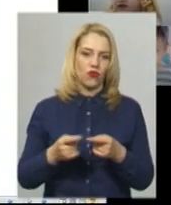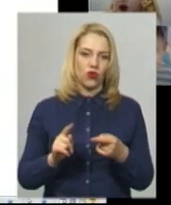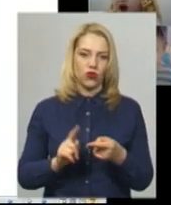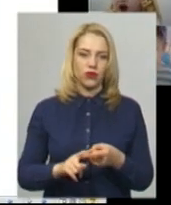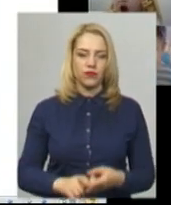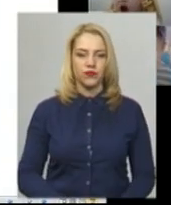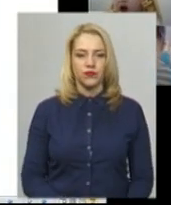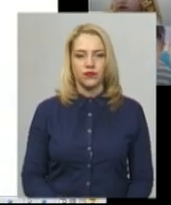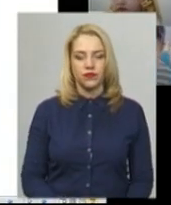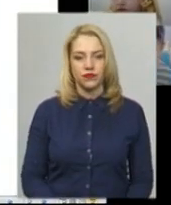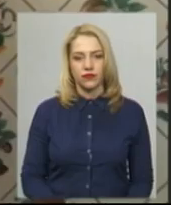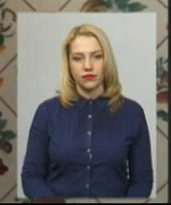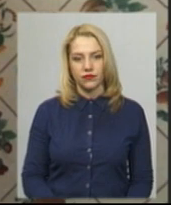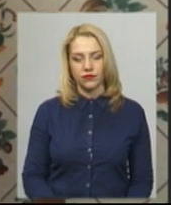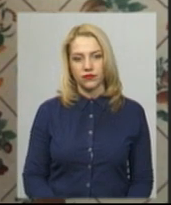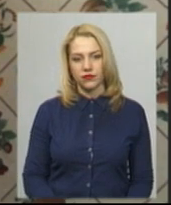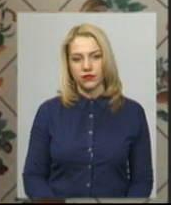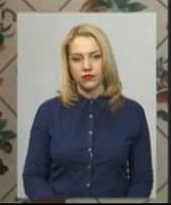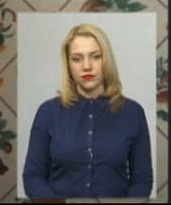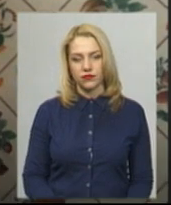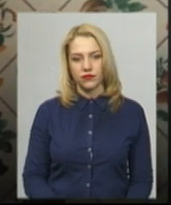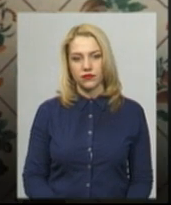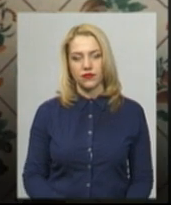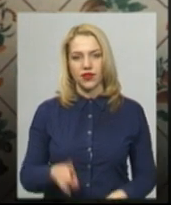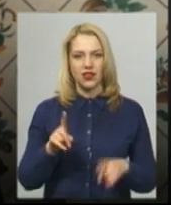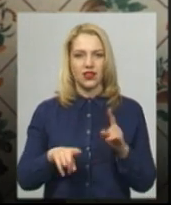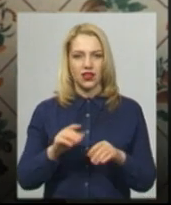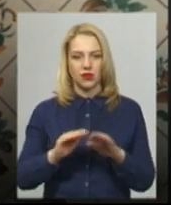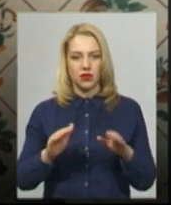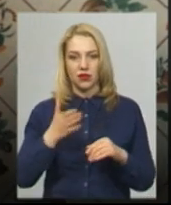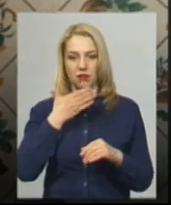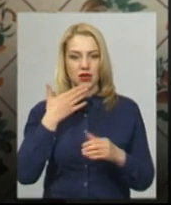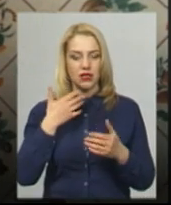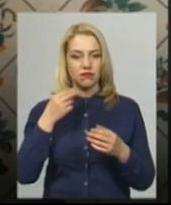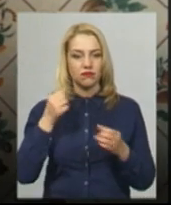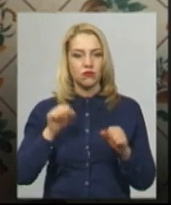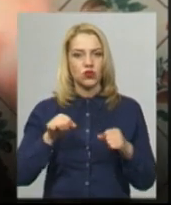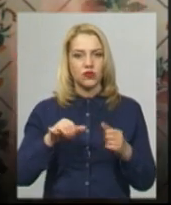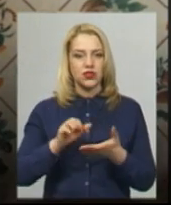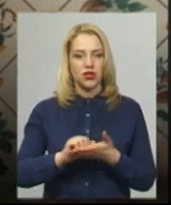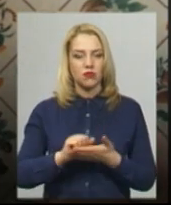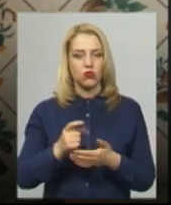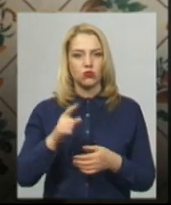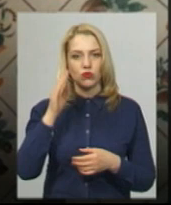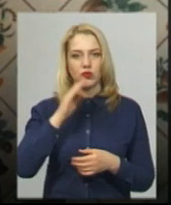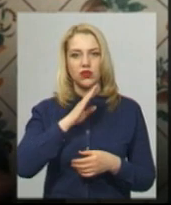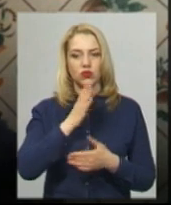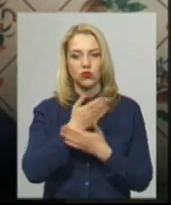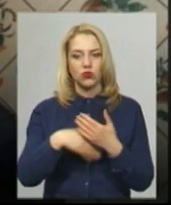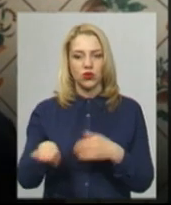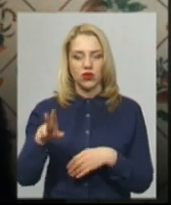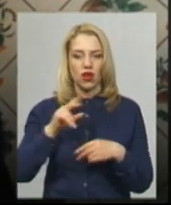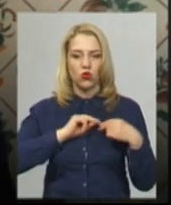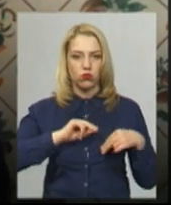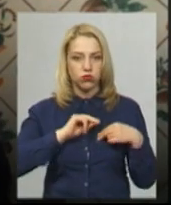діти з її групи, розповідає дівчина. Деньким дітям немає змоги займатися, що так, як батьки на роботі, деякі в